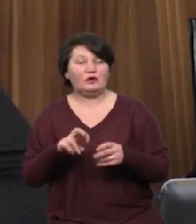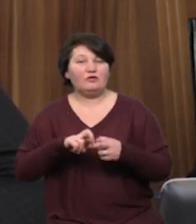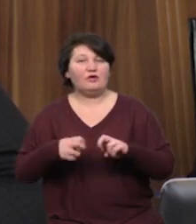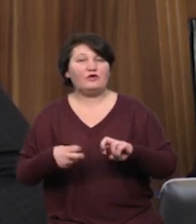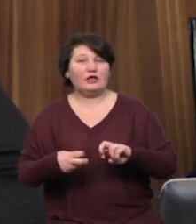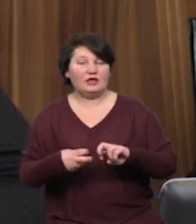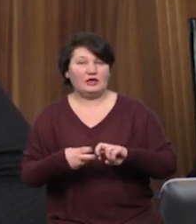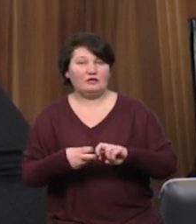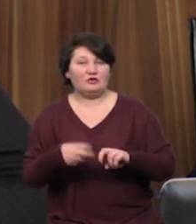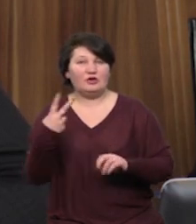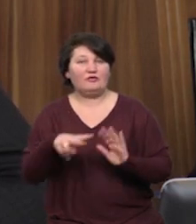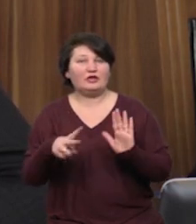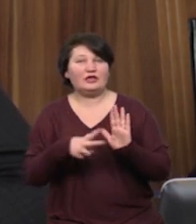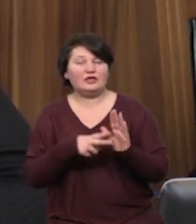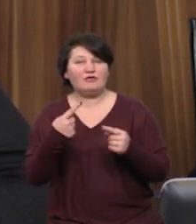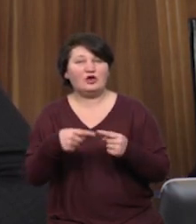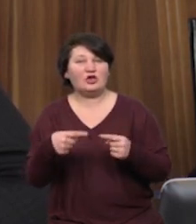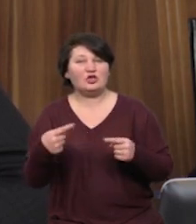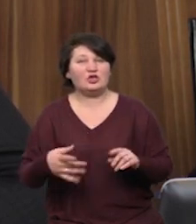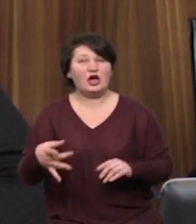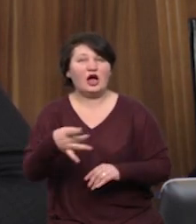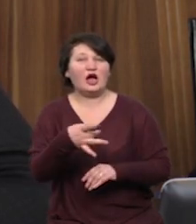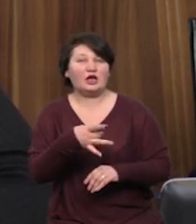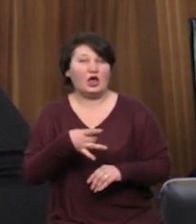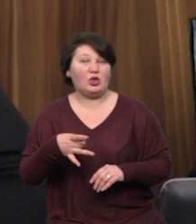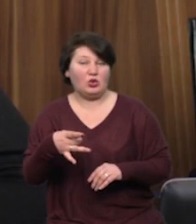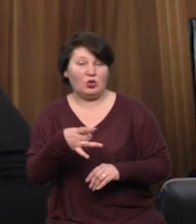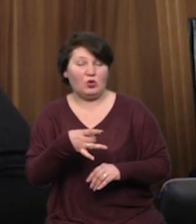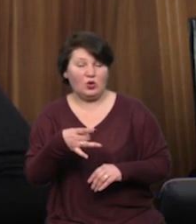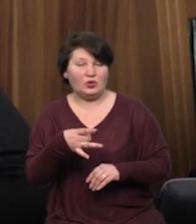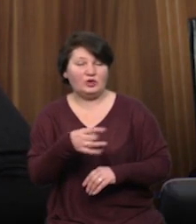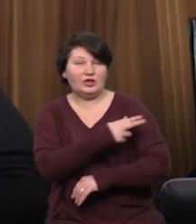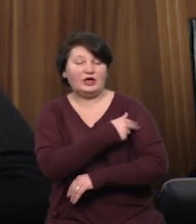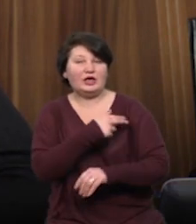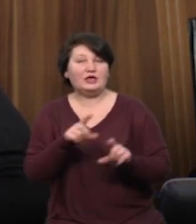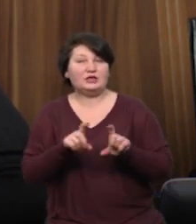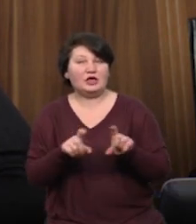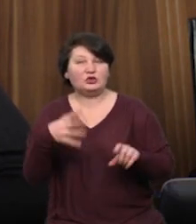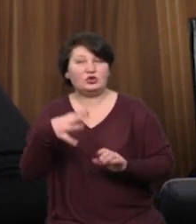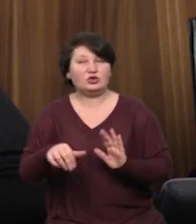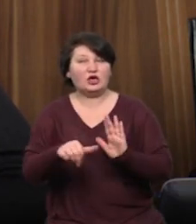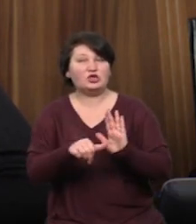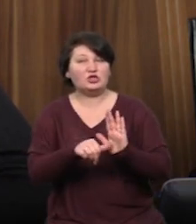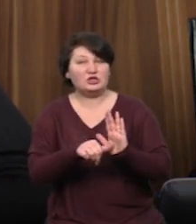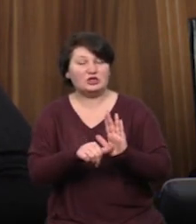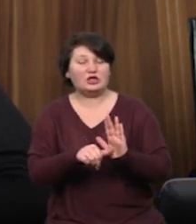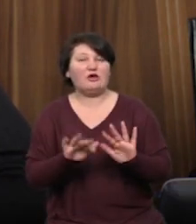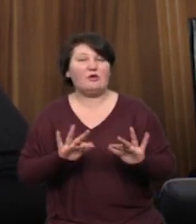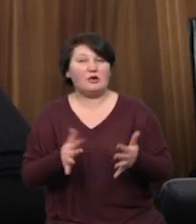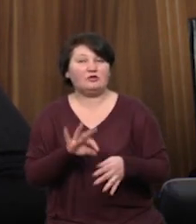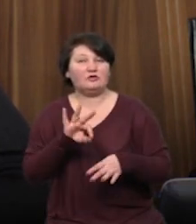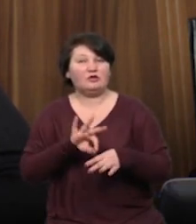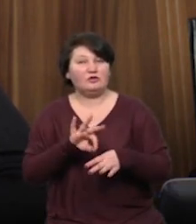і 27 у інших районних закладах. З цих 46 випадків лікарі